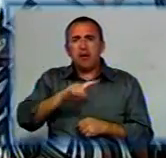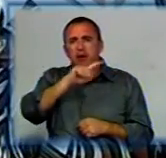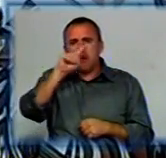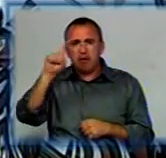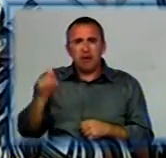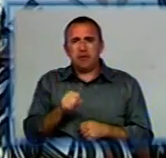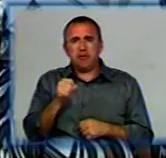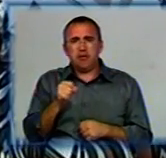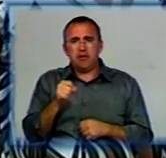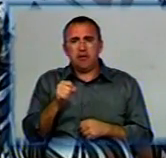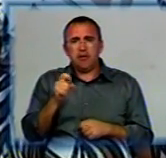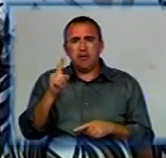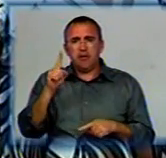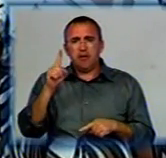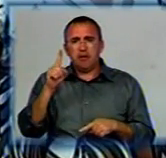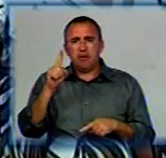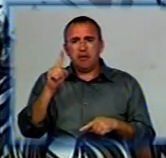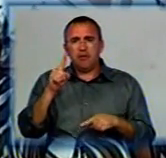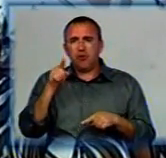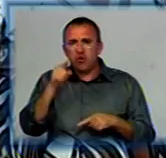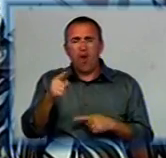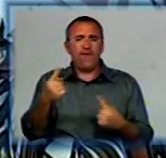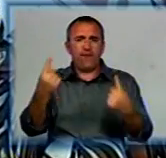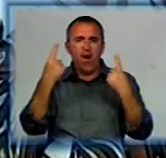народний хор.